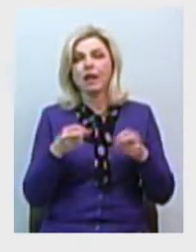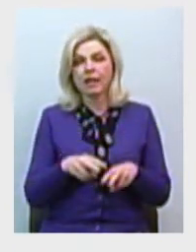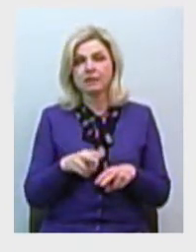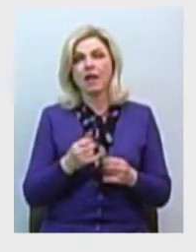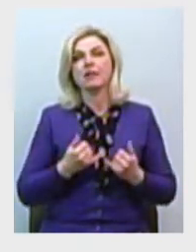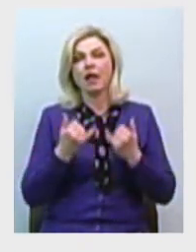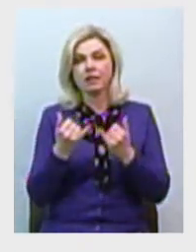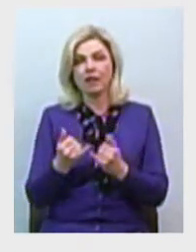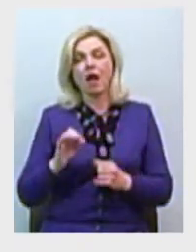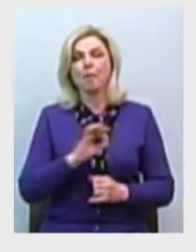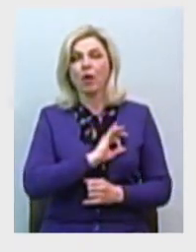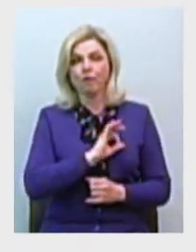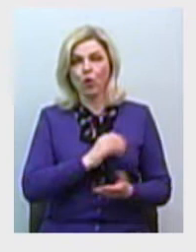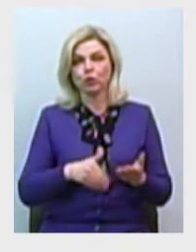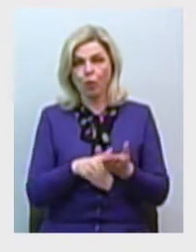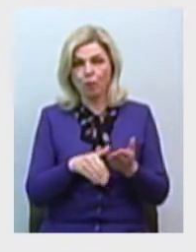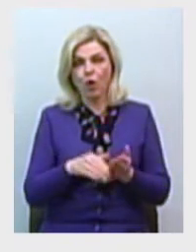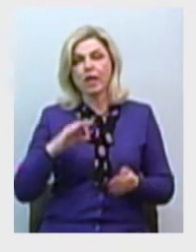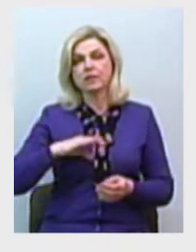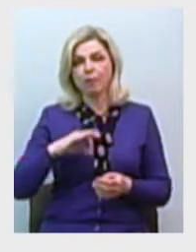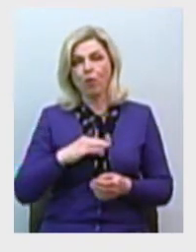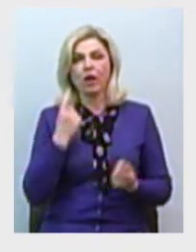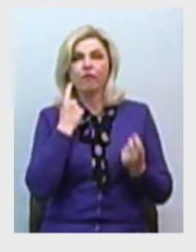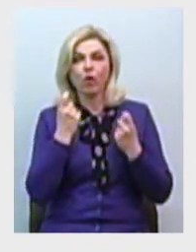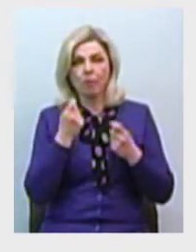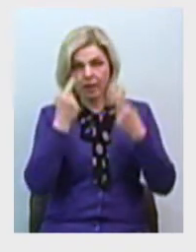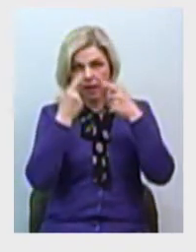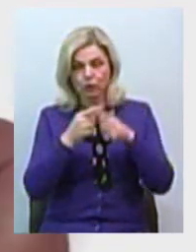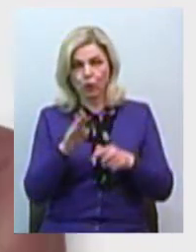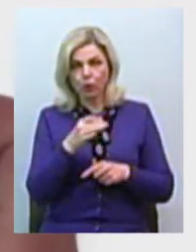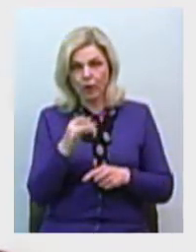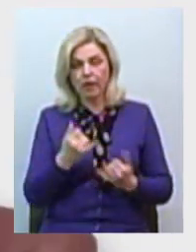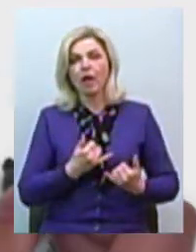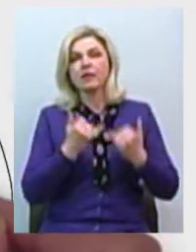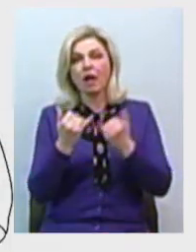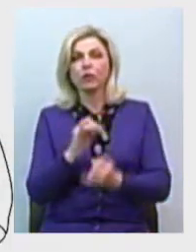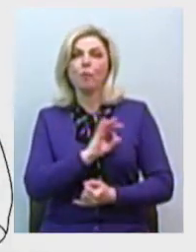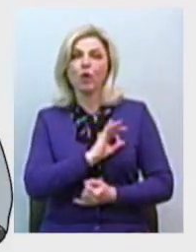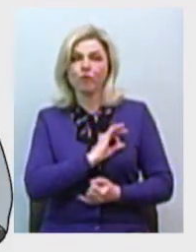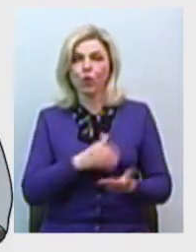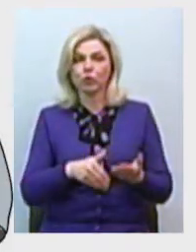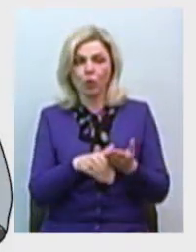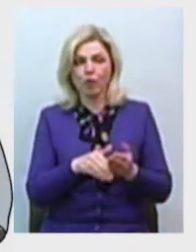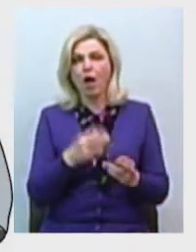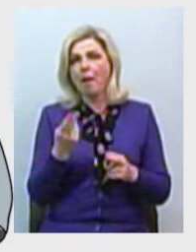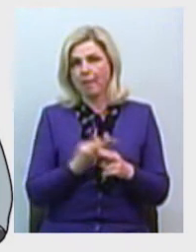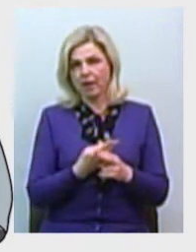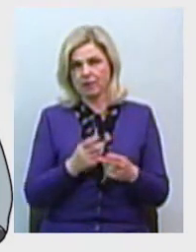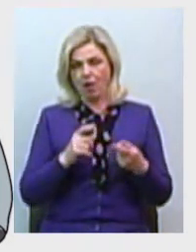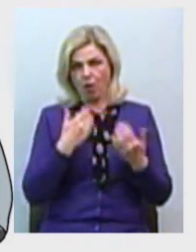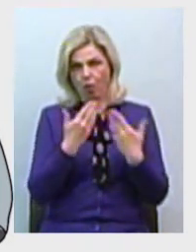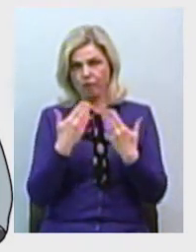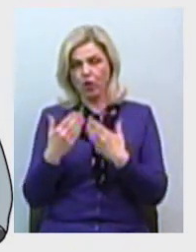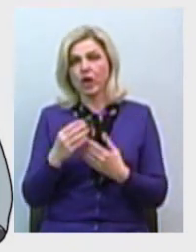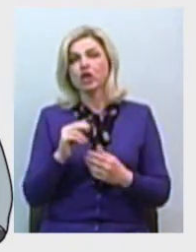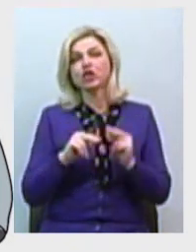правової допомоги і застосуванням інформаційних технологій надають правову допомогу, уникаючи прямих контактів з клієнтами через